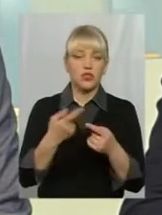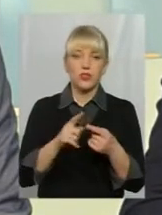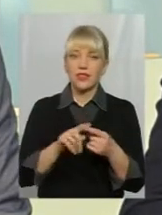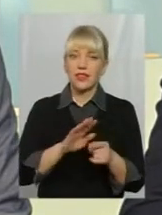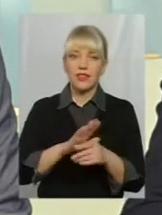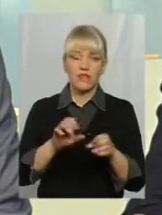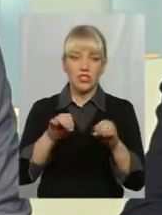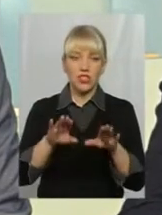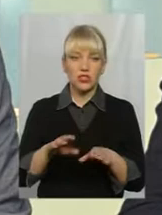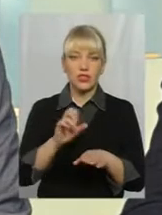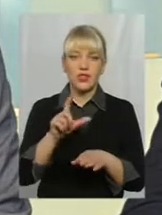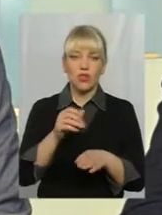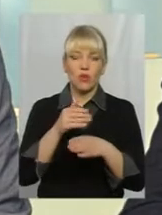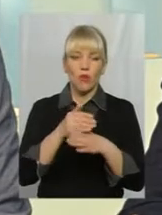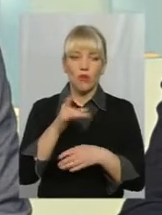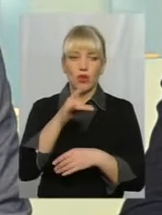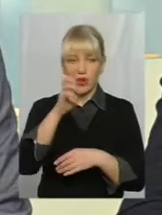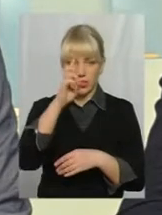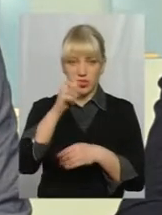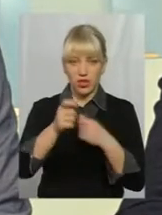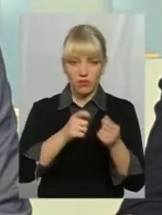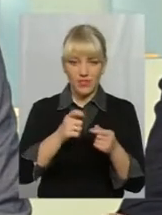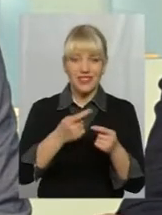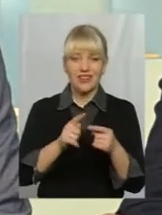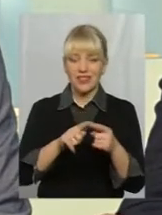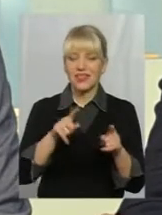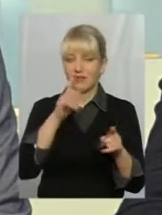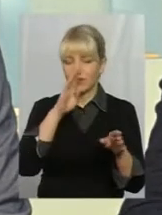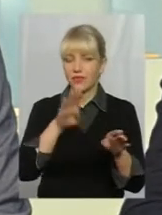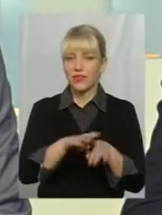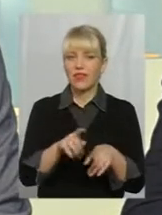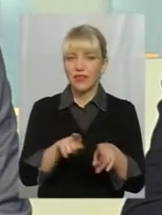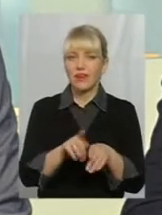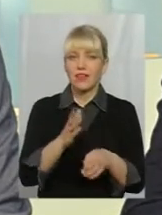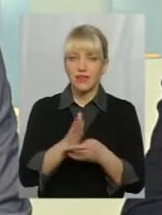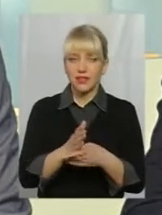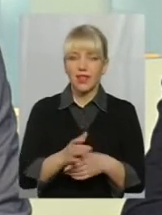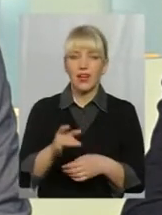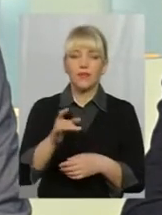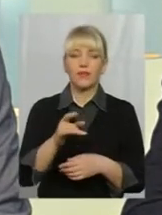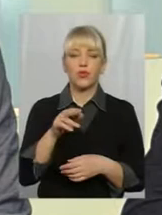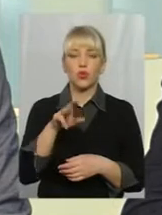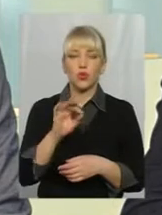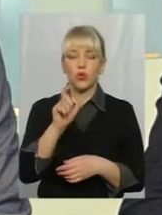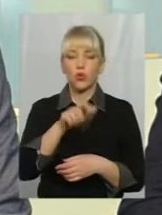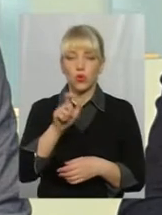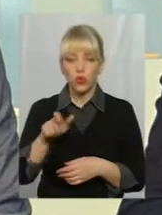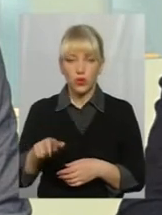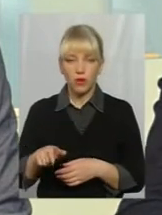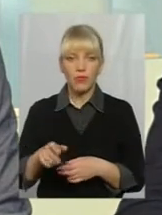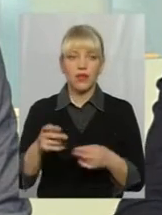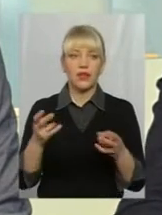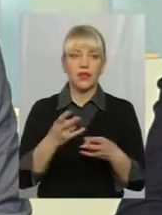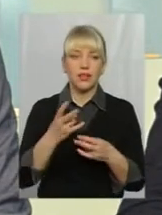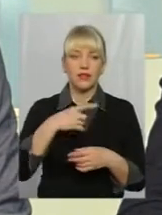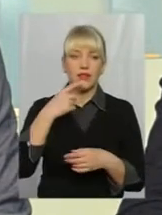райдержадміністрації, це, скоріше всього, так і є, тому що районні державні адміністрації зараз не мають земель в розпорядженні, то людям необхідно просто